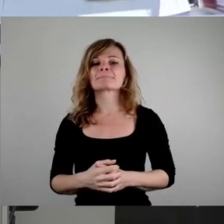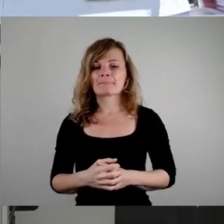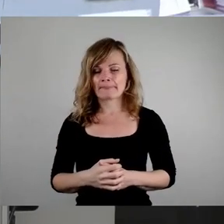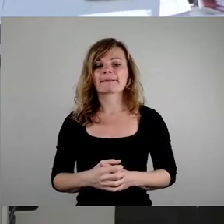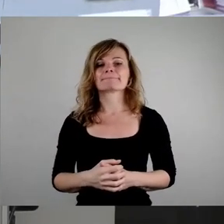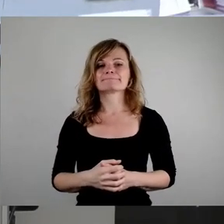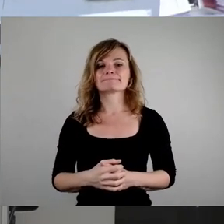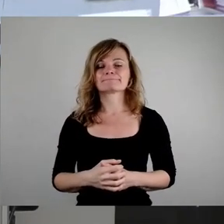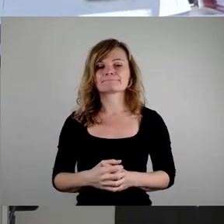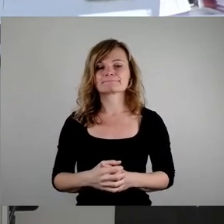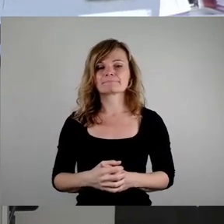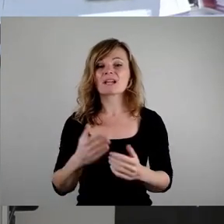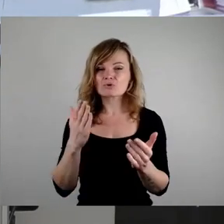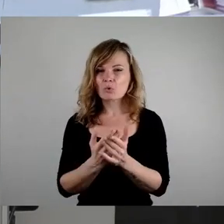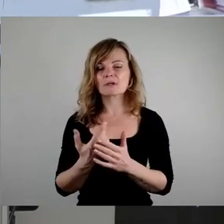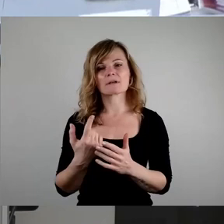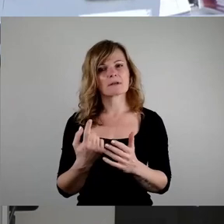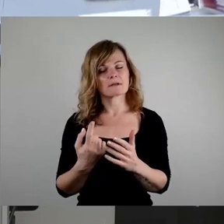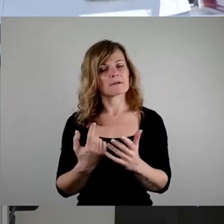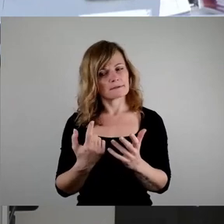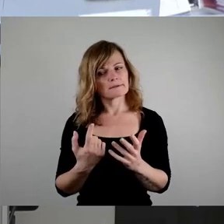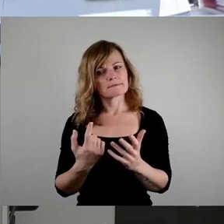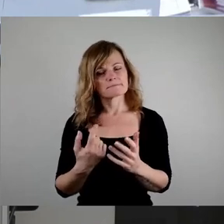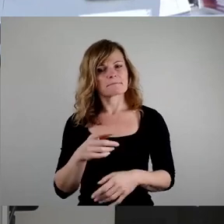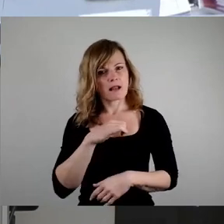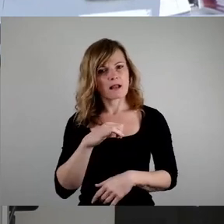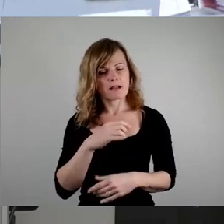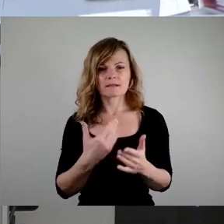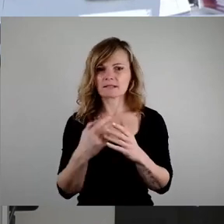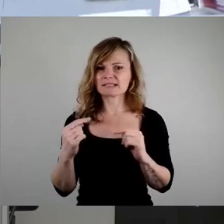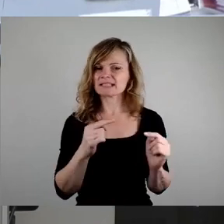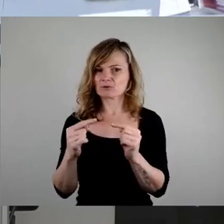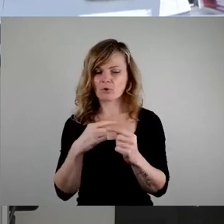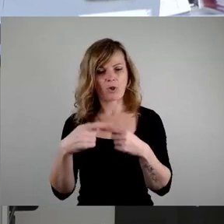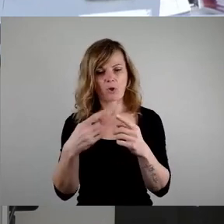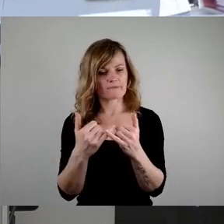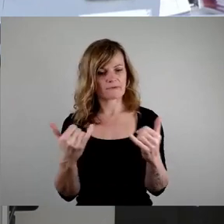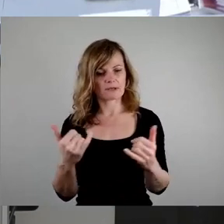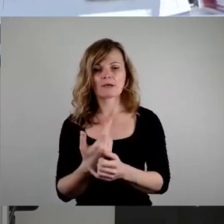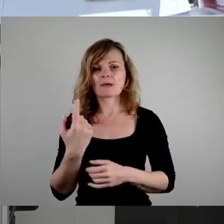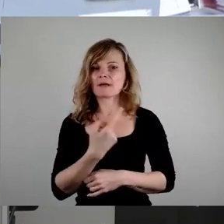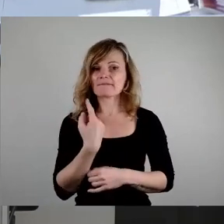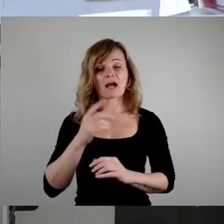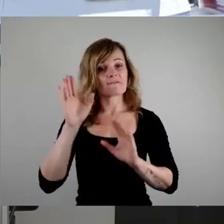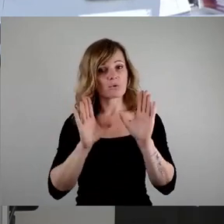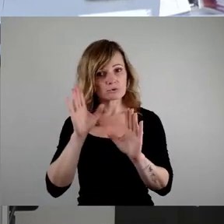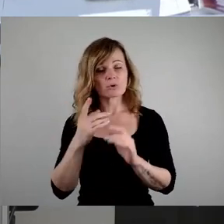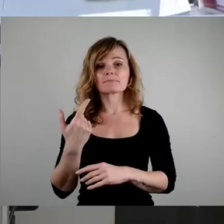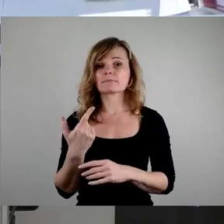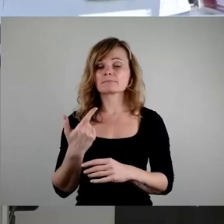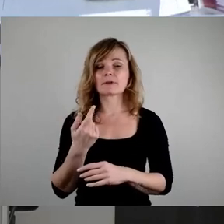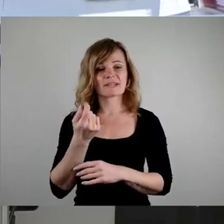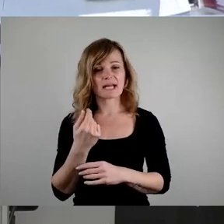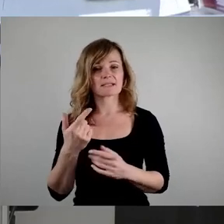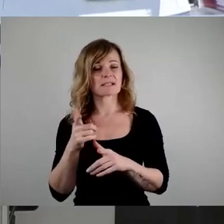Weil es ist schon ein bisschen bemerkenswert, wie diese Diskussion hier heute läuft. Wir haben ein Votum des Finanzausschusses, das in